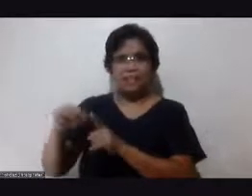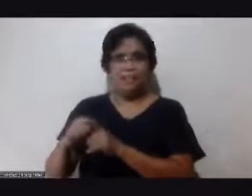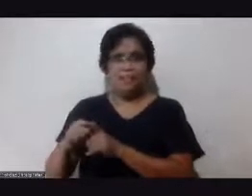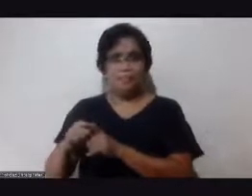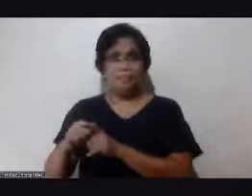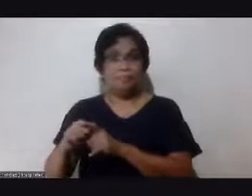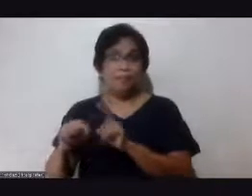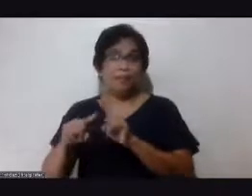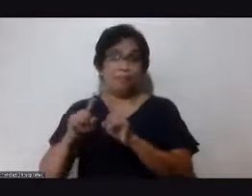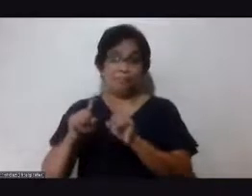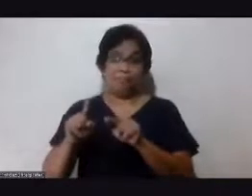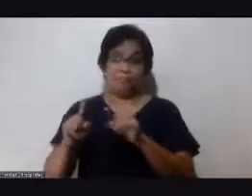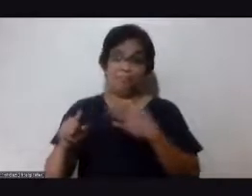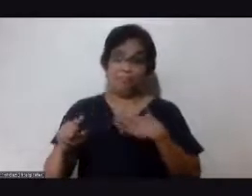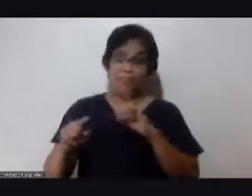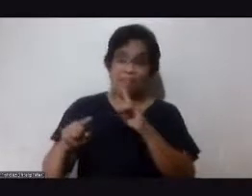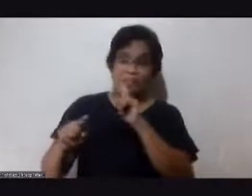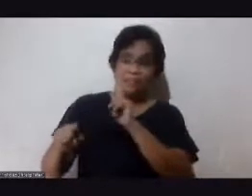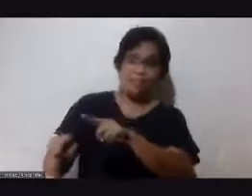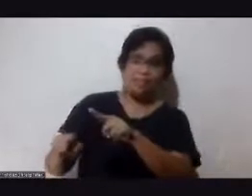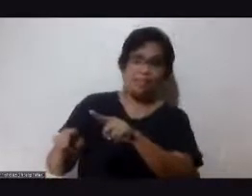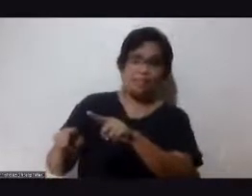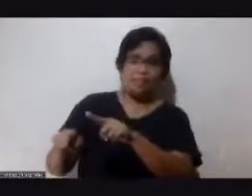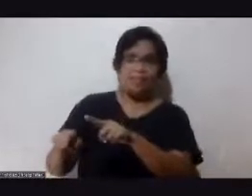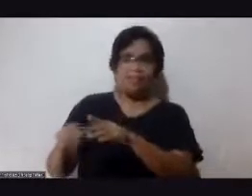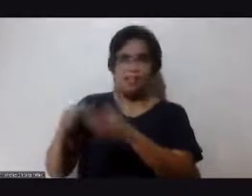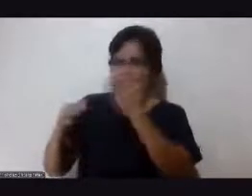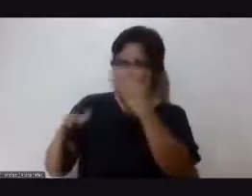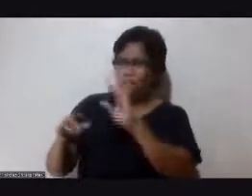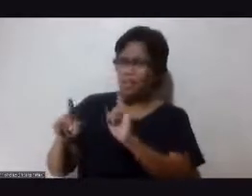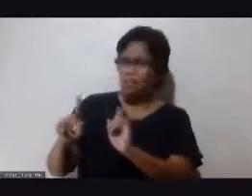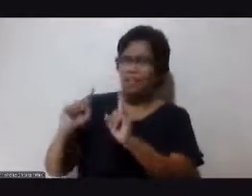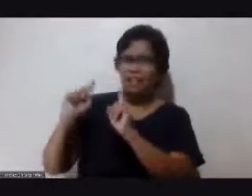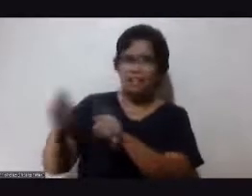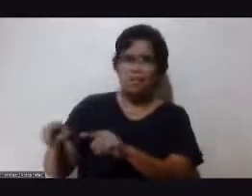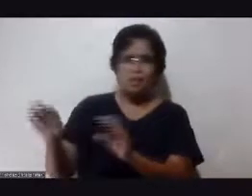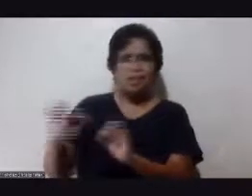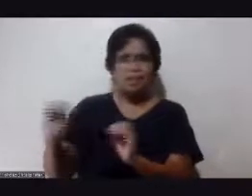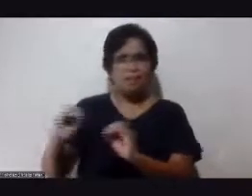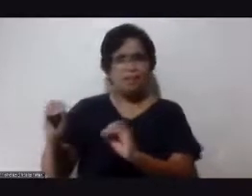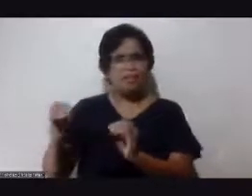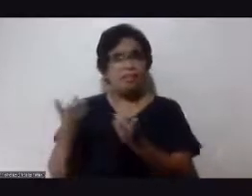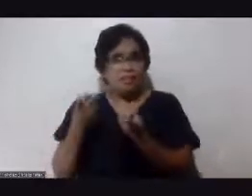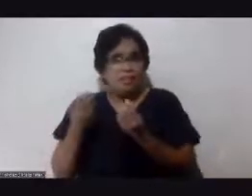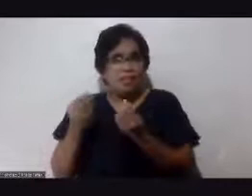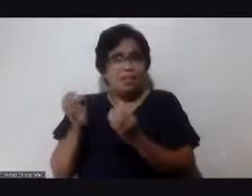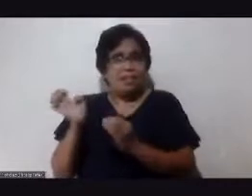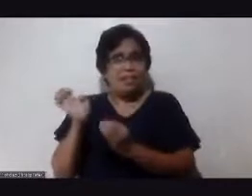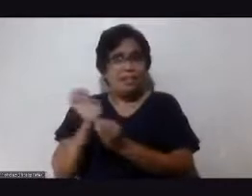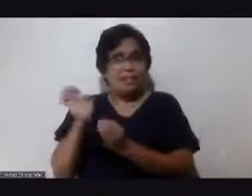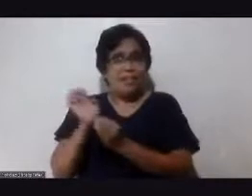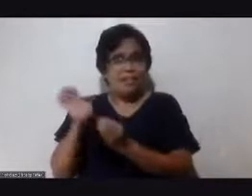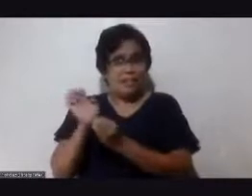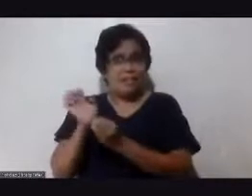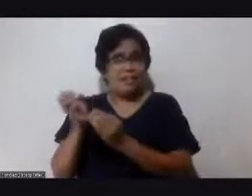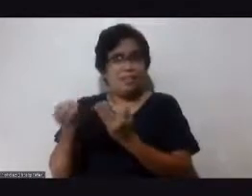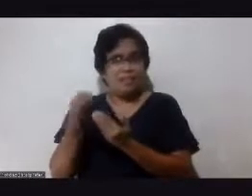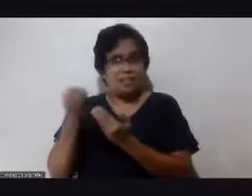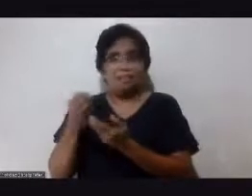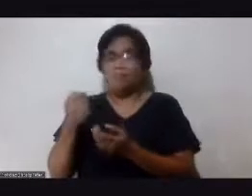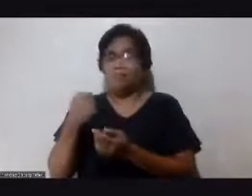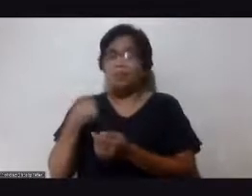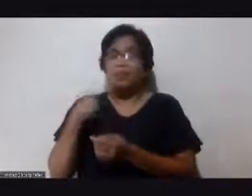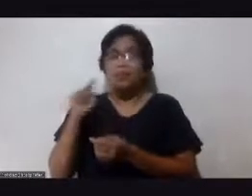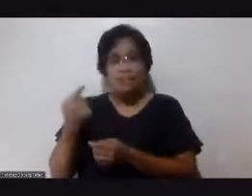hindi ko alam paano kita sagutin doon wala naman akong ginagawang extraordinary kumakain ako 3